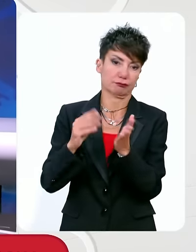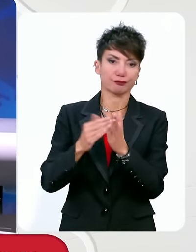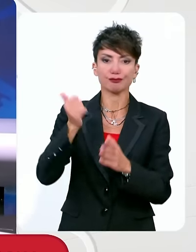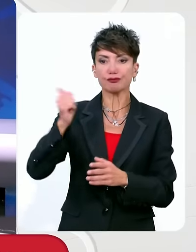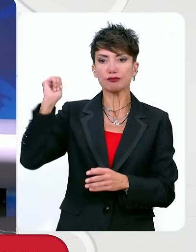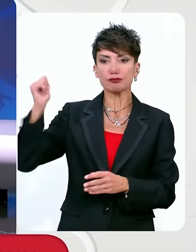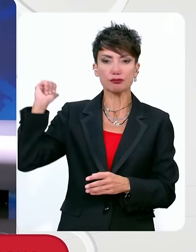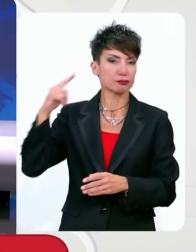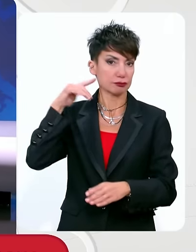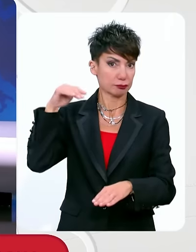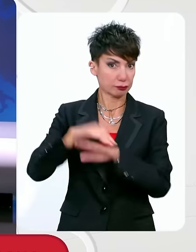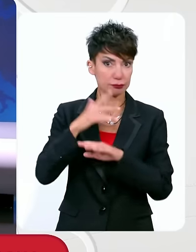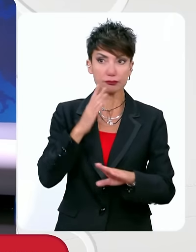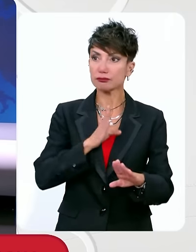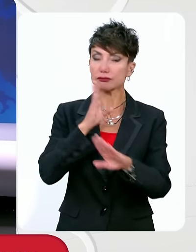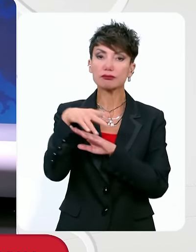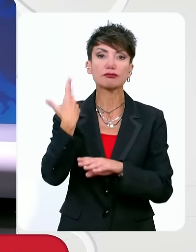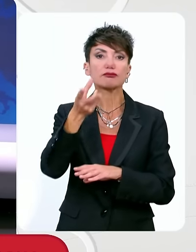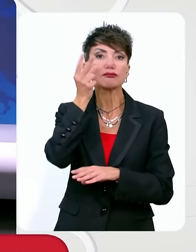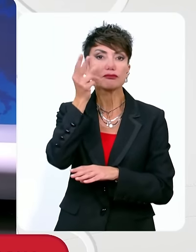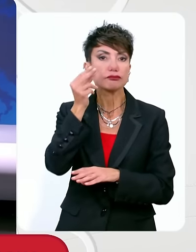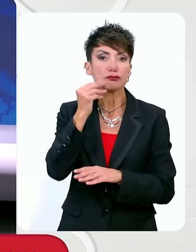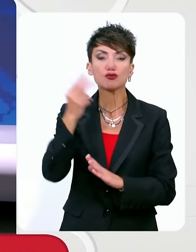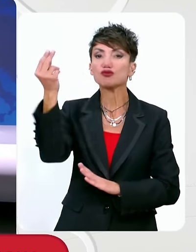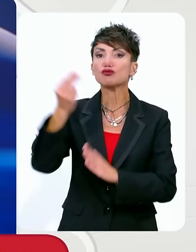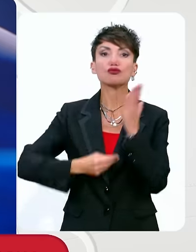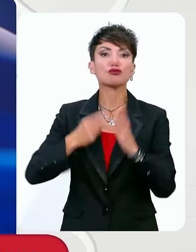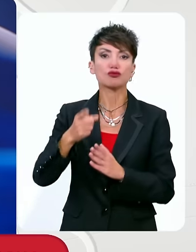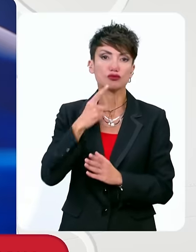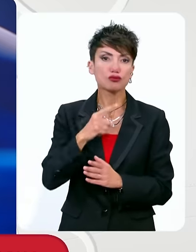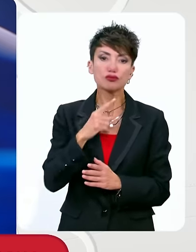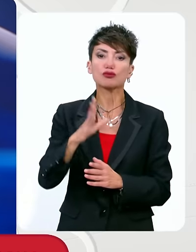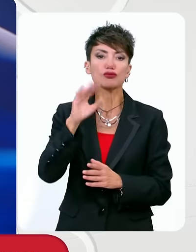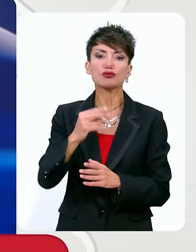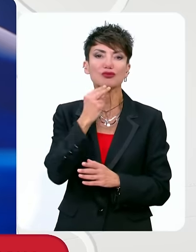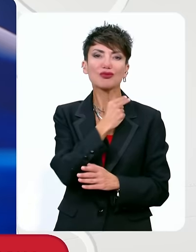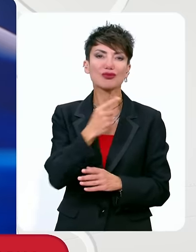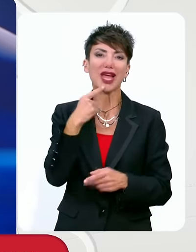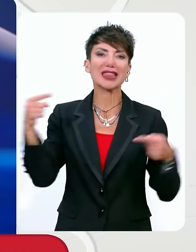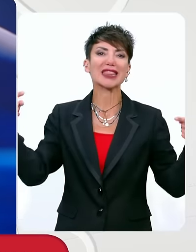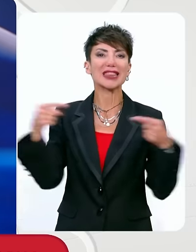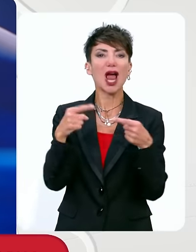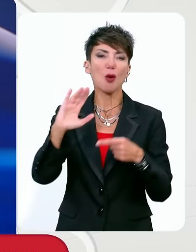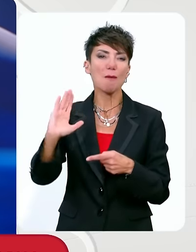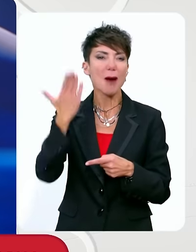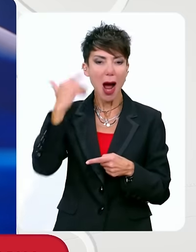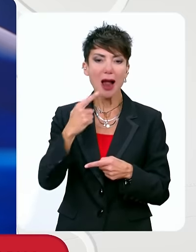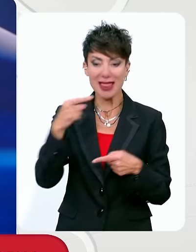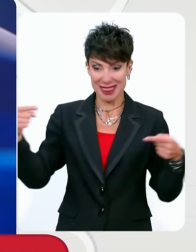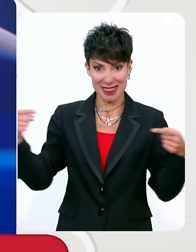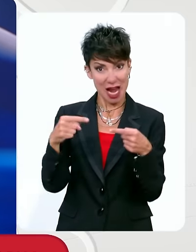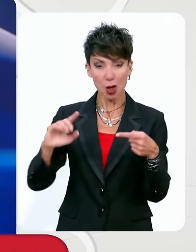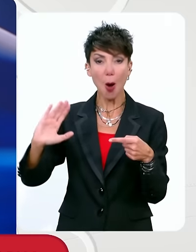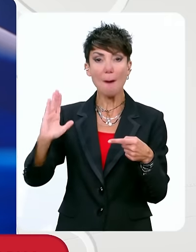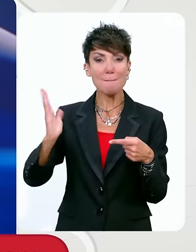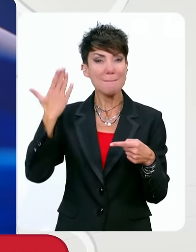βράδυ πήγα και παρακολούθησα ένα πρωτάθλημα που ήταν τελικό vintage, λέγεται, ή που ήταν στον τελικό η